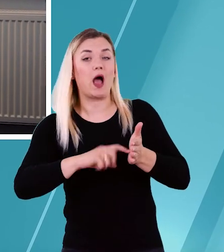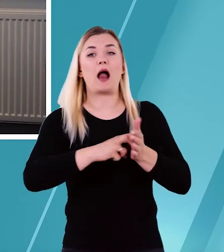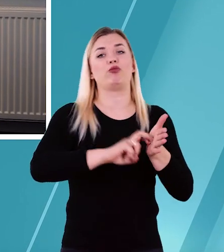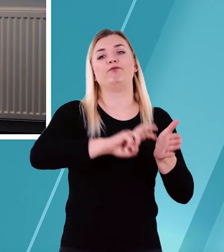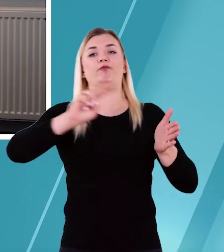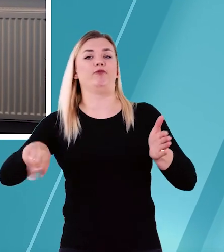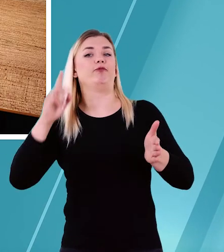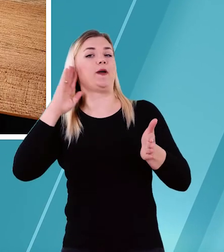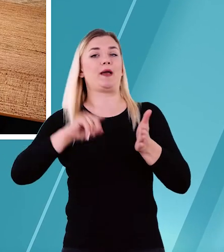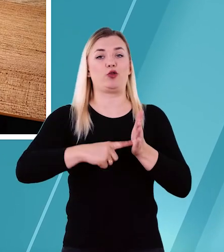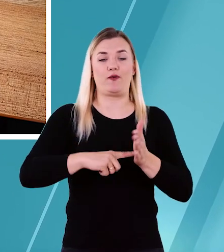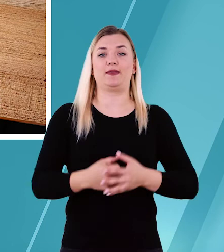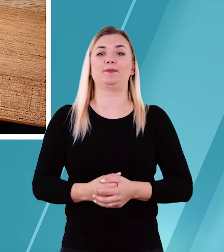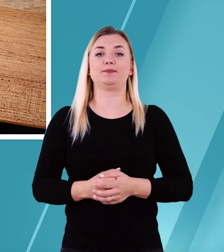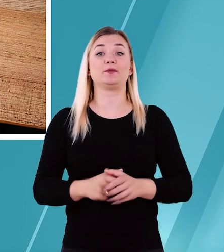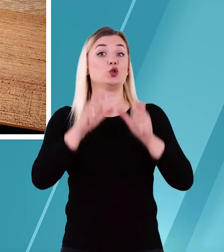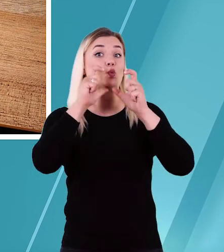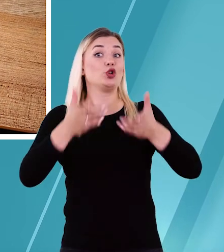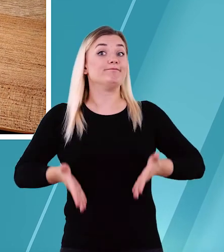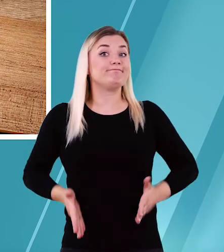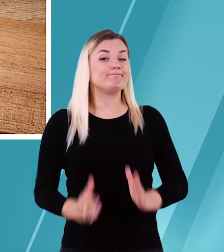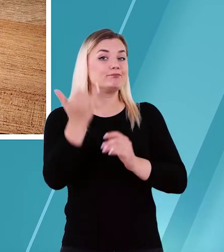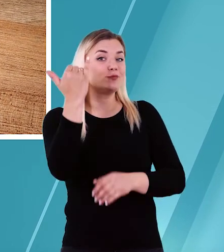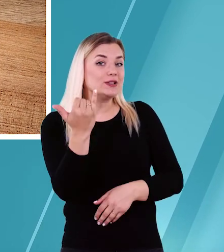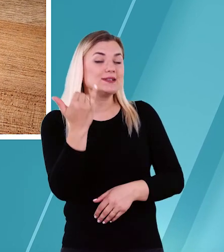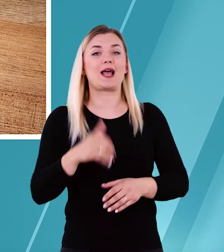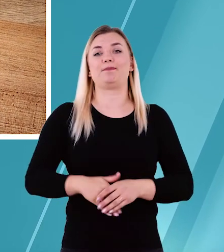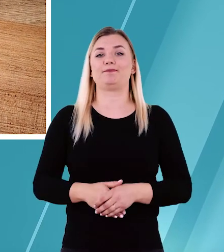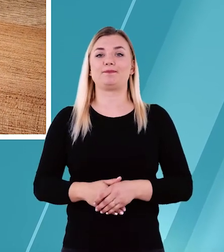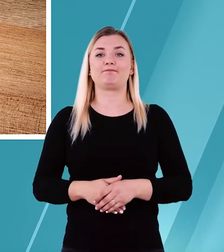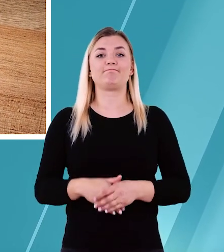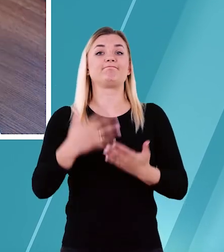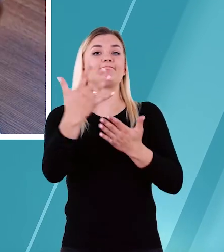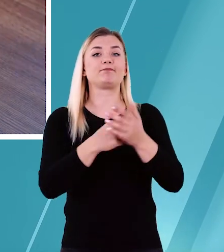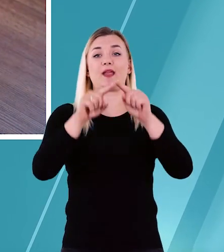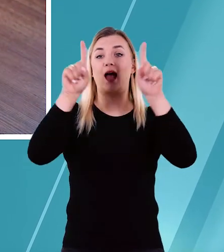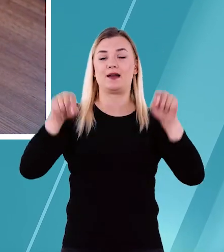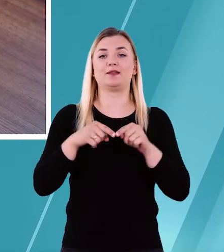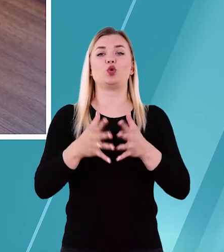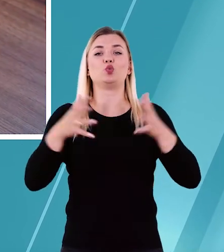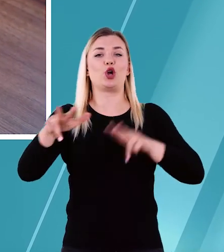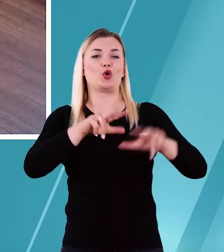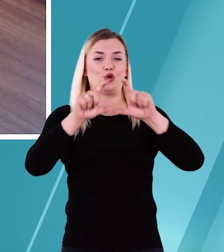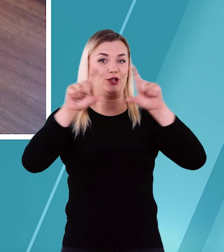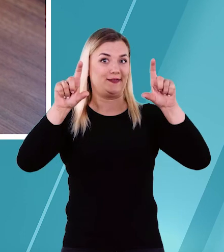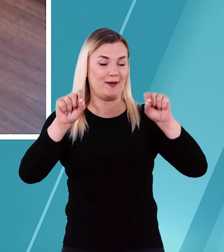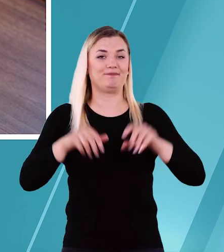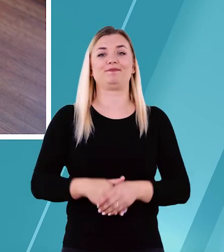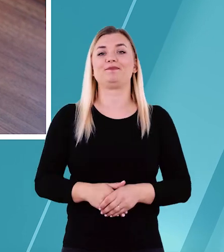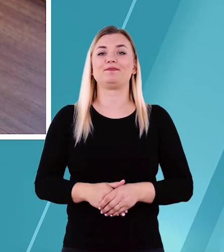i wymeldować, zgłosić narodziny dziecka, uzyskać kartę dużej rodziny,